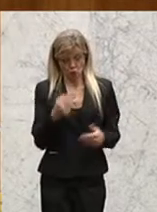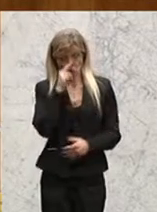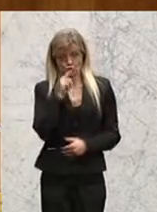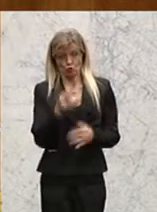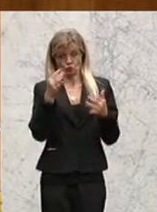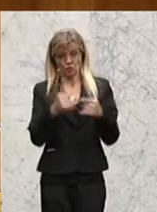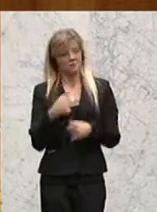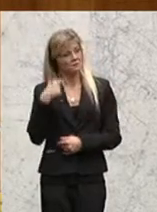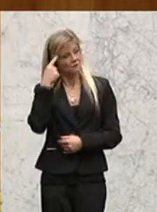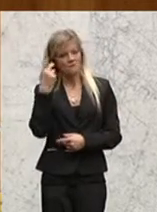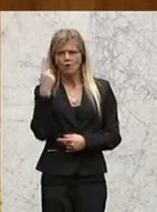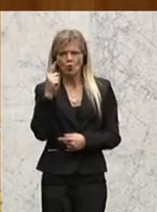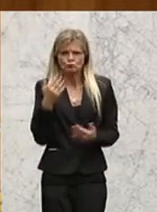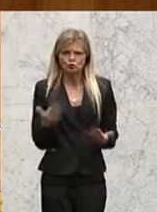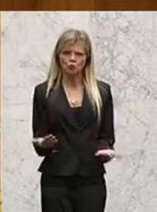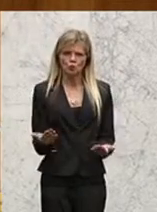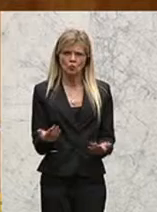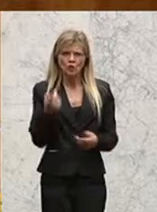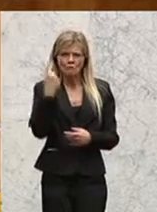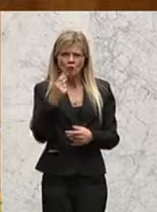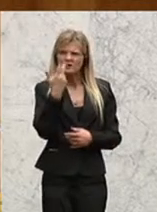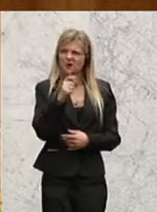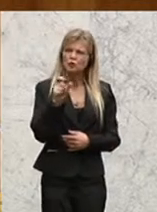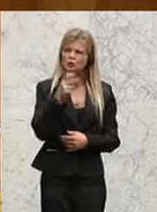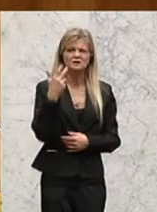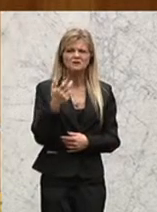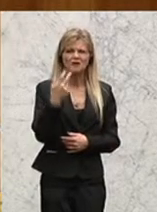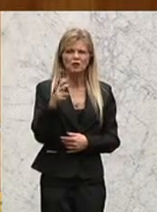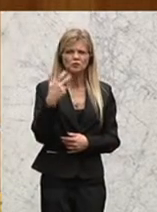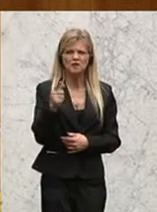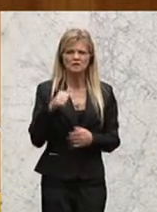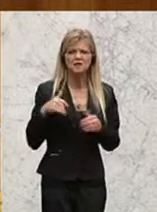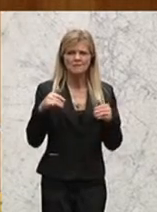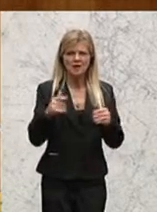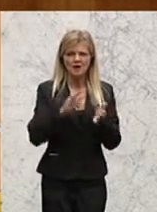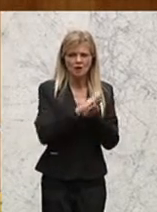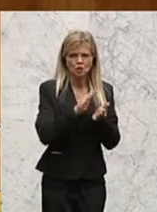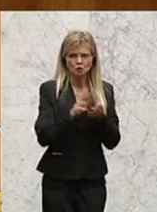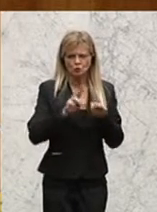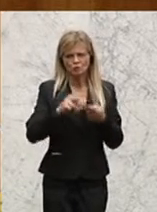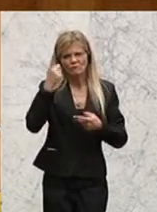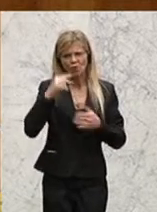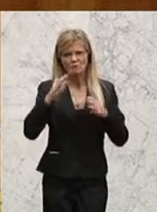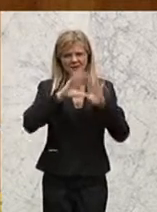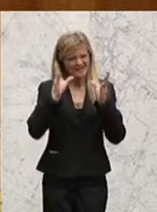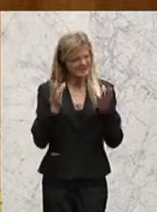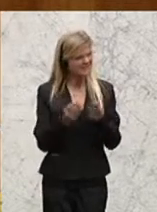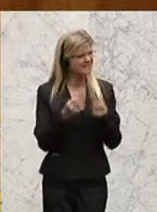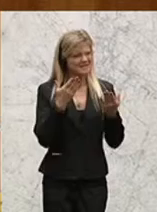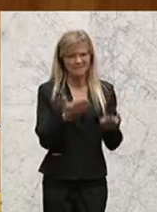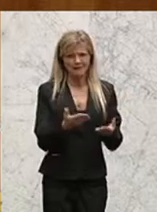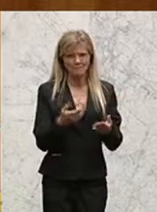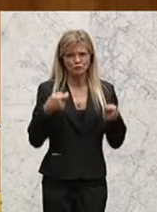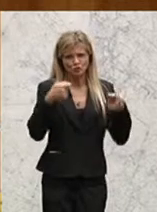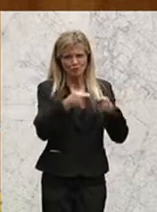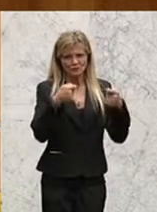das? Warum geben die Staaten direkt 333 Milliarden Euro aus? Und warum sind die Gesamtkosten, die Gesamtsubventionen 5,3